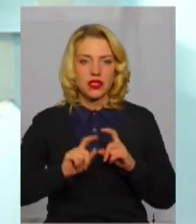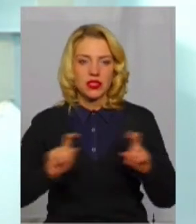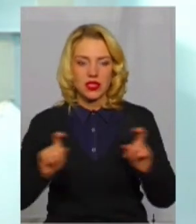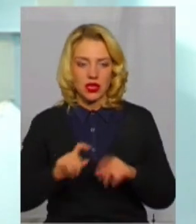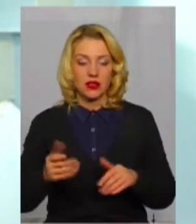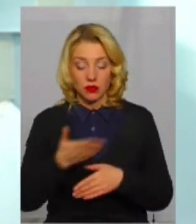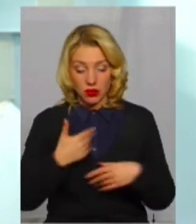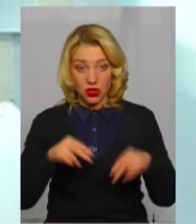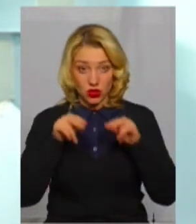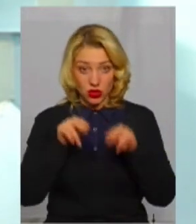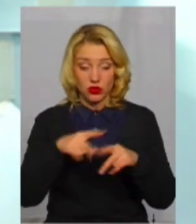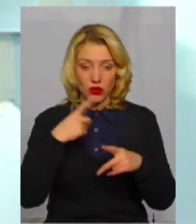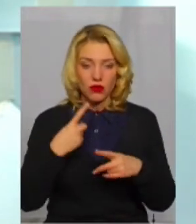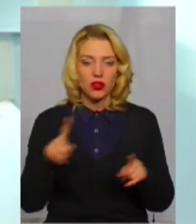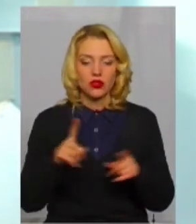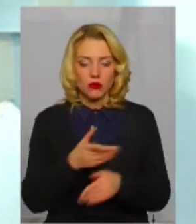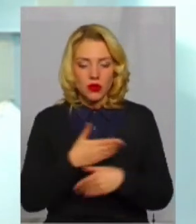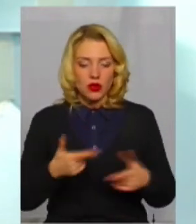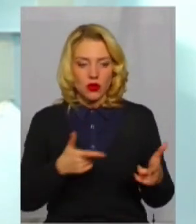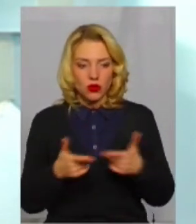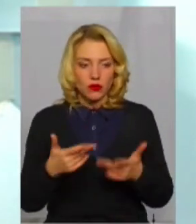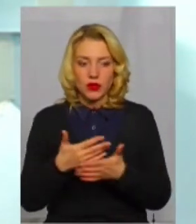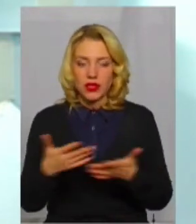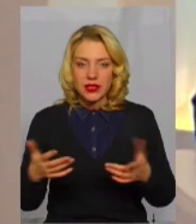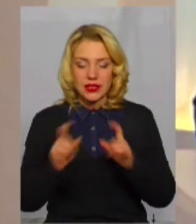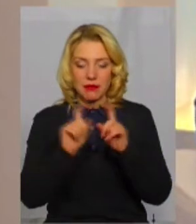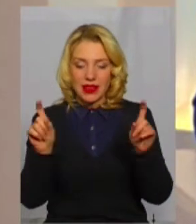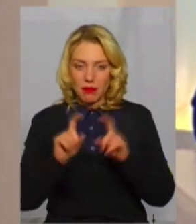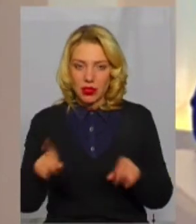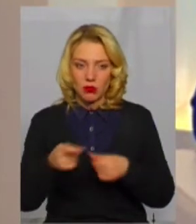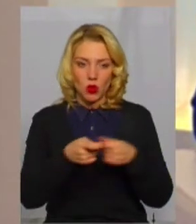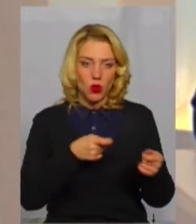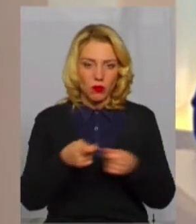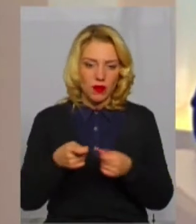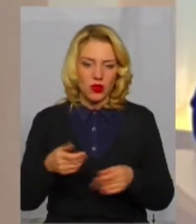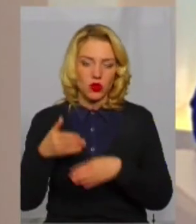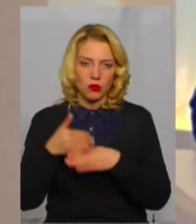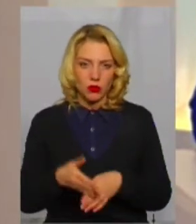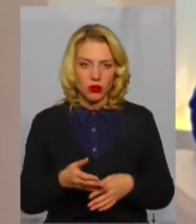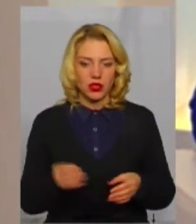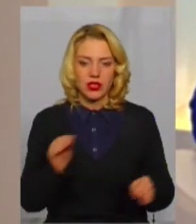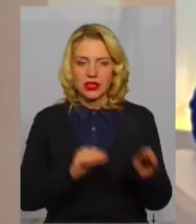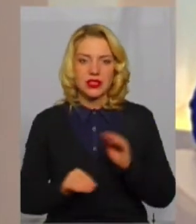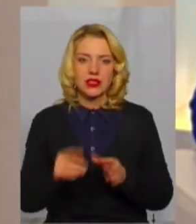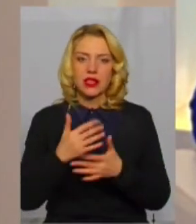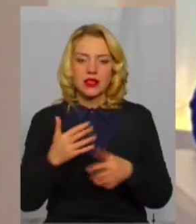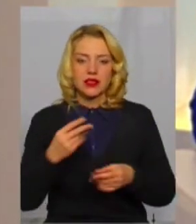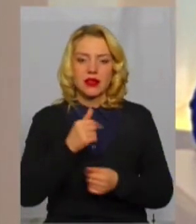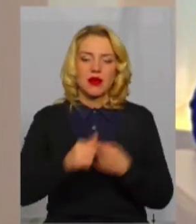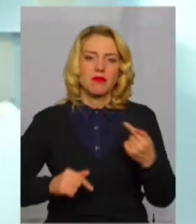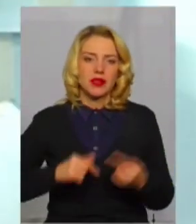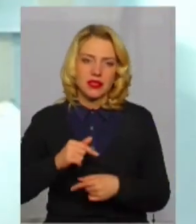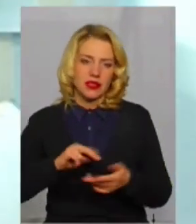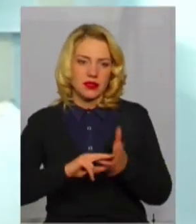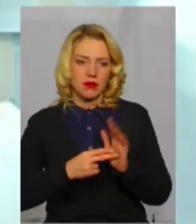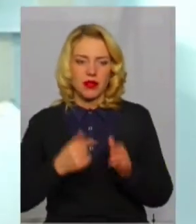ми чесно говорили, що ми готові сьогодні різними департаментами, управліннями допомогти скласти різні бізнес-плани. Я була у